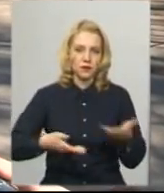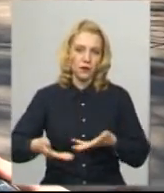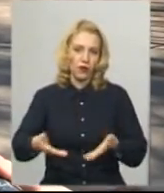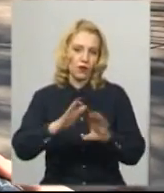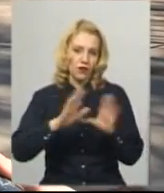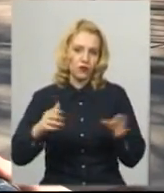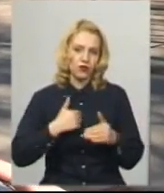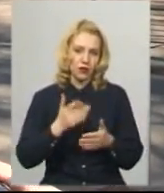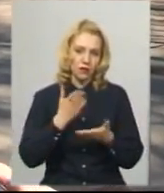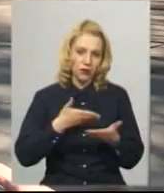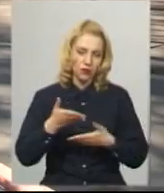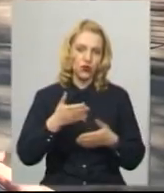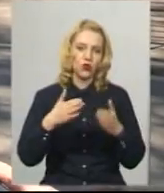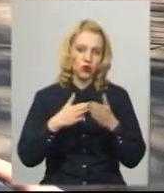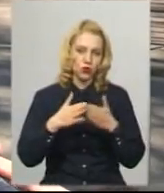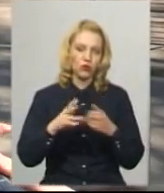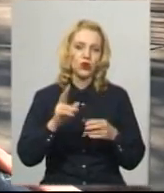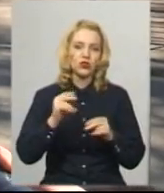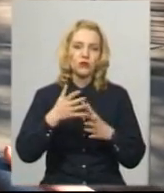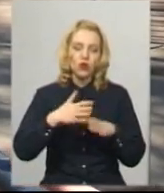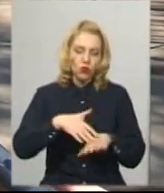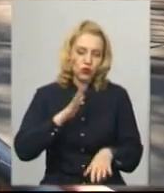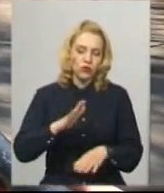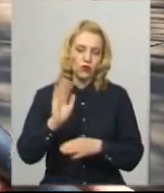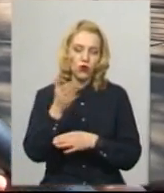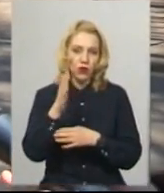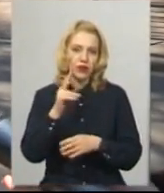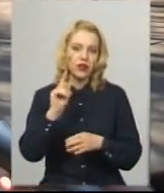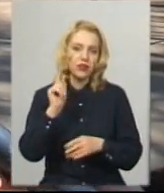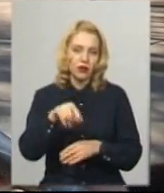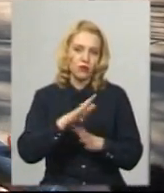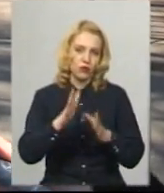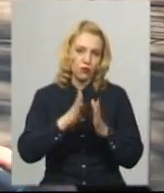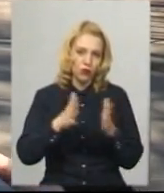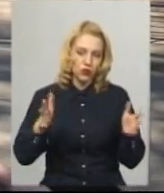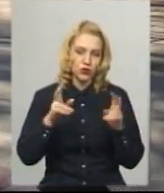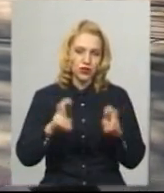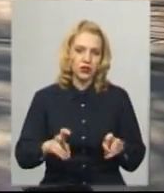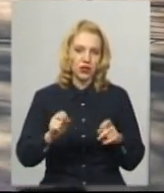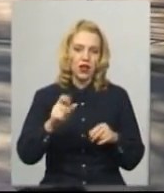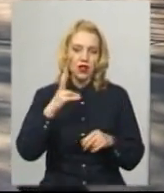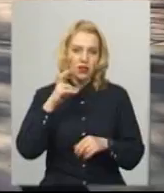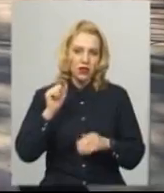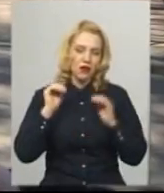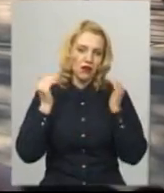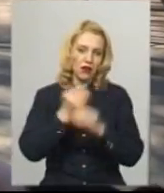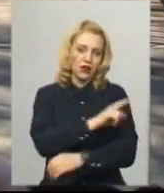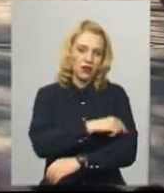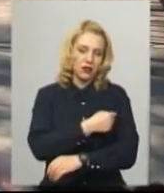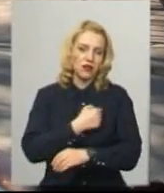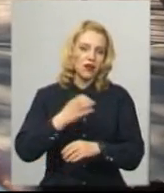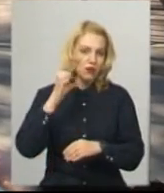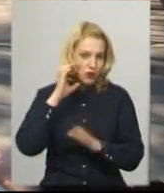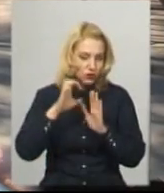потрібно сидіти вдома. Чим довше ми будемо гуляти, тим довше ми будемо сидіти на карантині. Тому я прислуховуюсь і раджу всім прислухатися